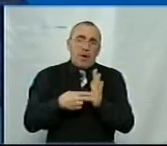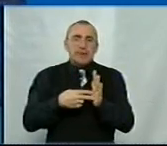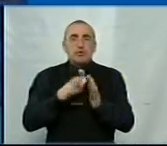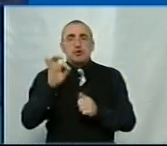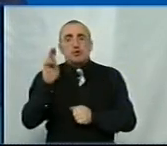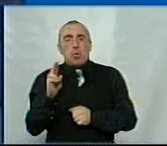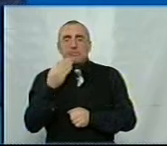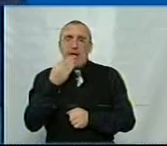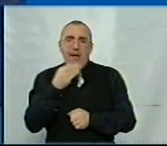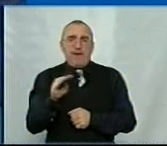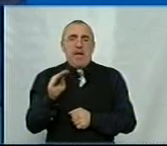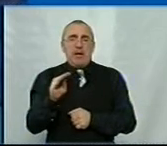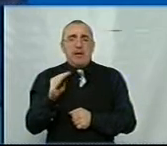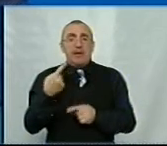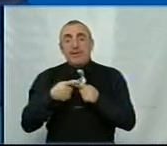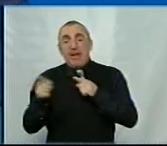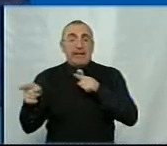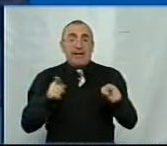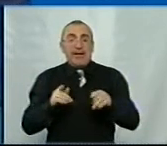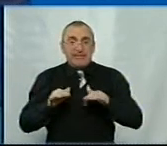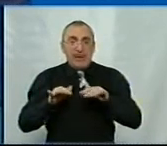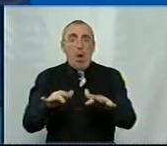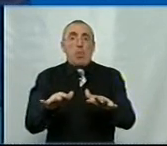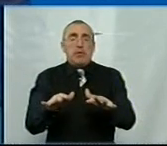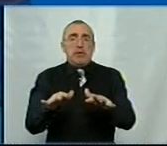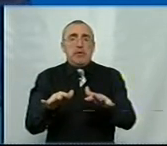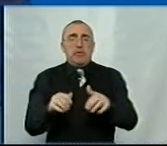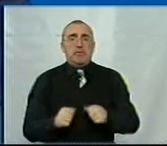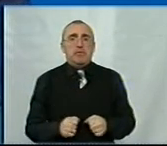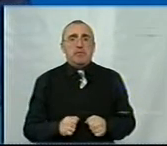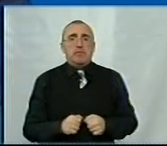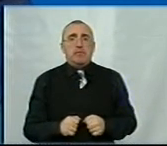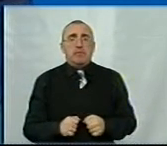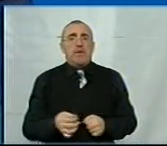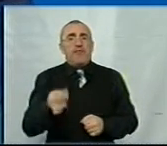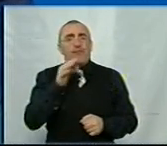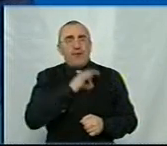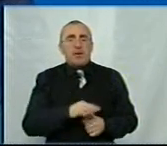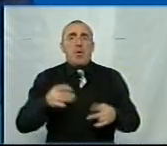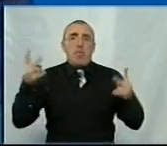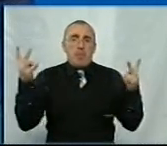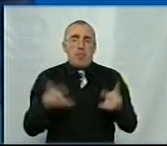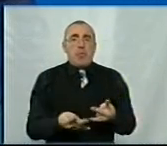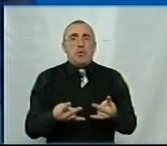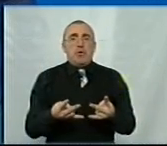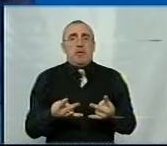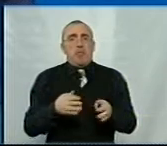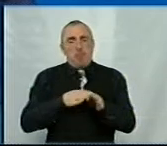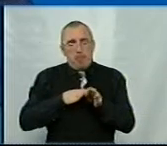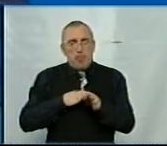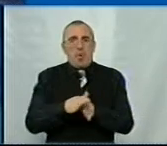ефект. І ті-ті заходи вигодні, потрібні, їх потрібно впроваджувати.